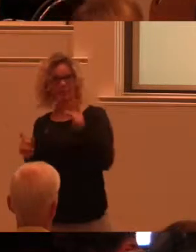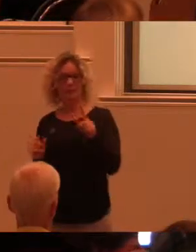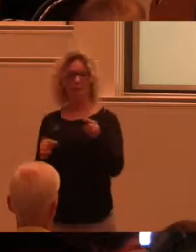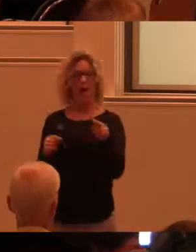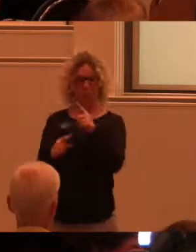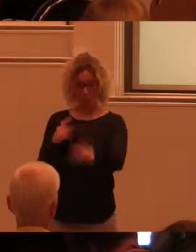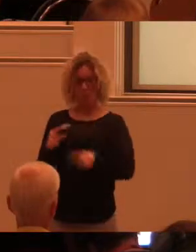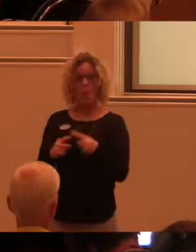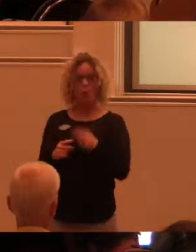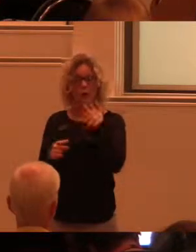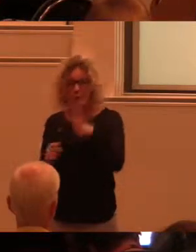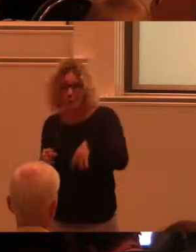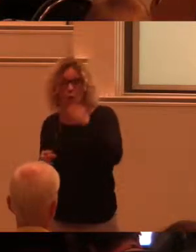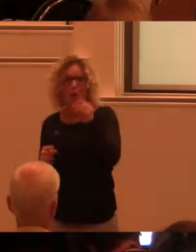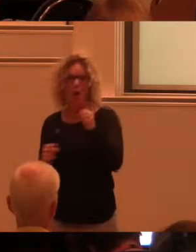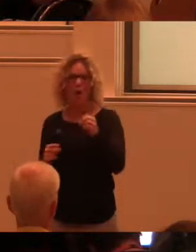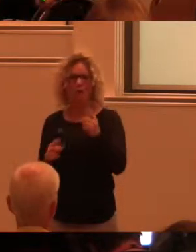såklart vilken miljö man befinner sig i.